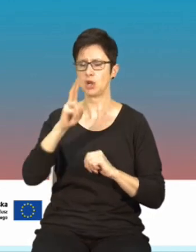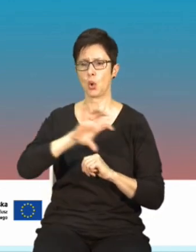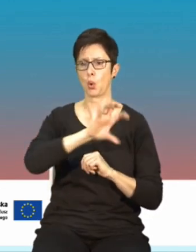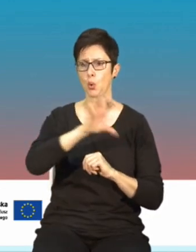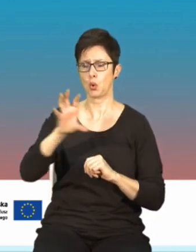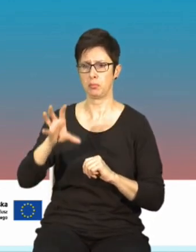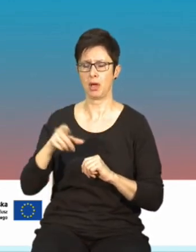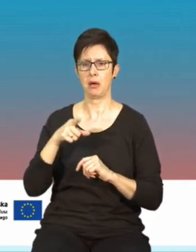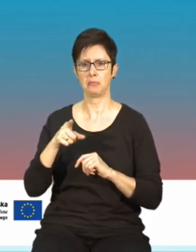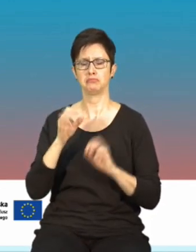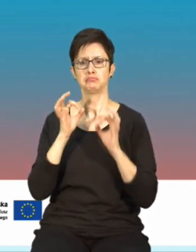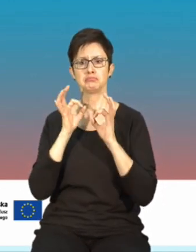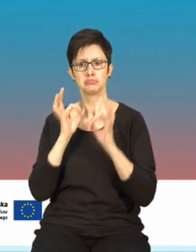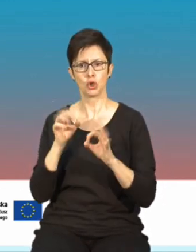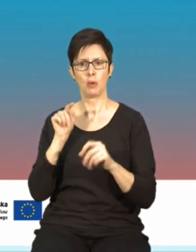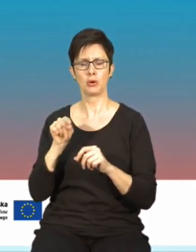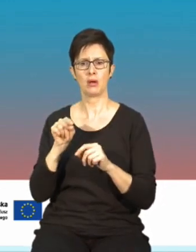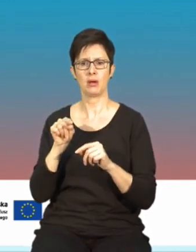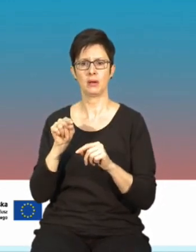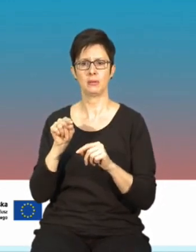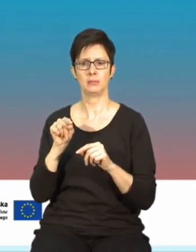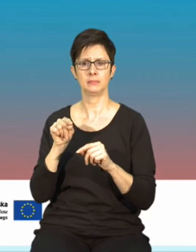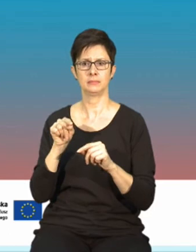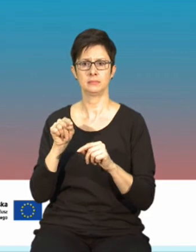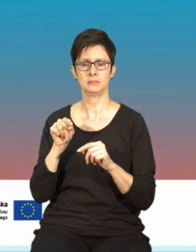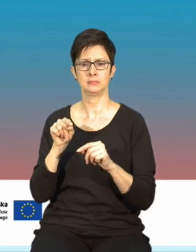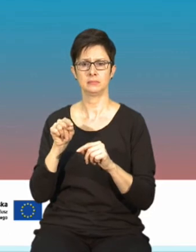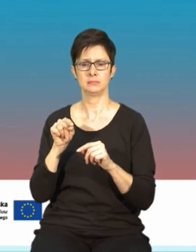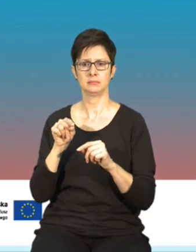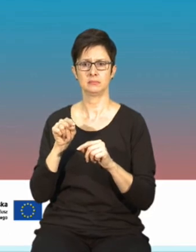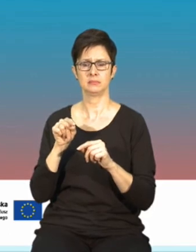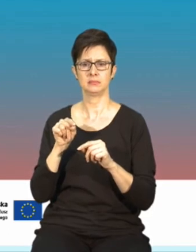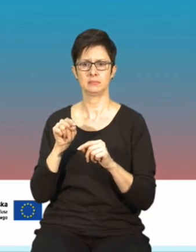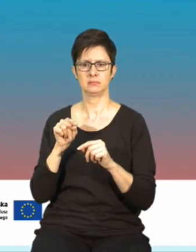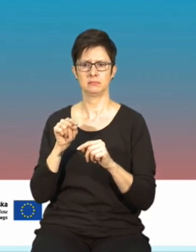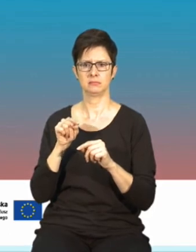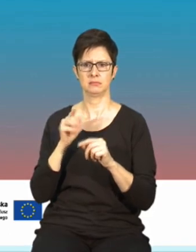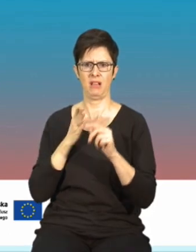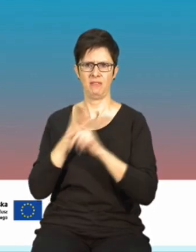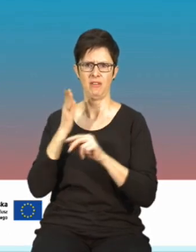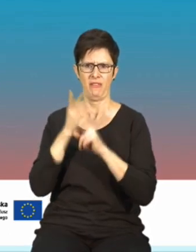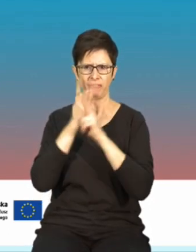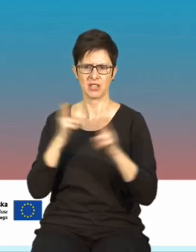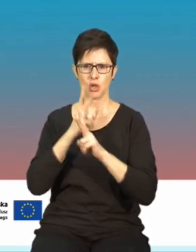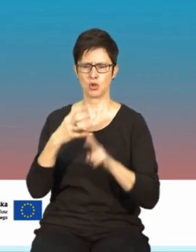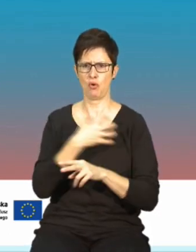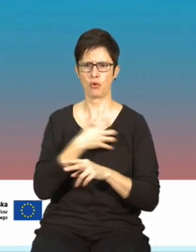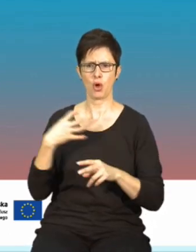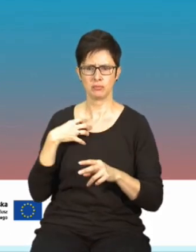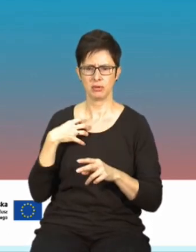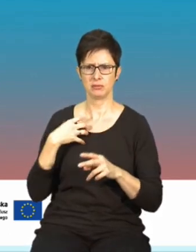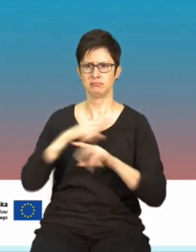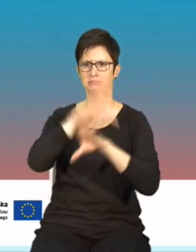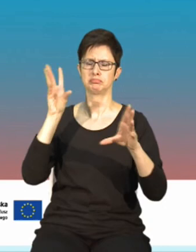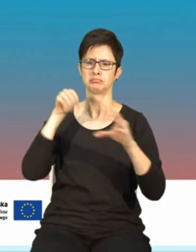to jest takie, mówiąc kolokwialnie, wizyty gospodarskie, uczestnictwo w